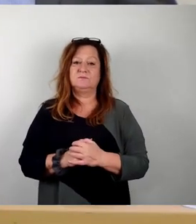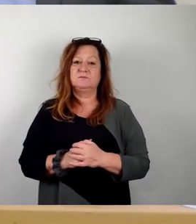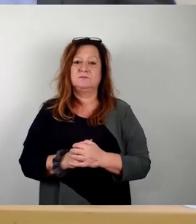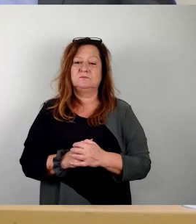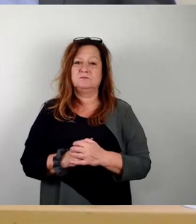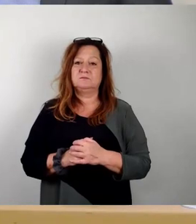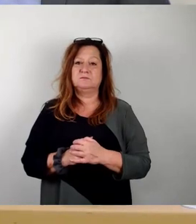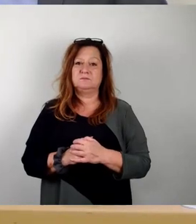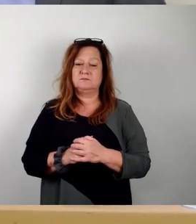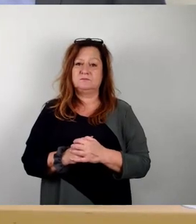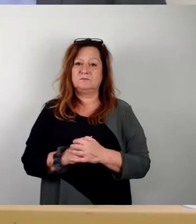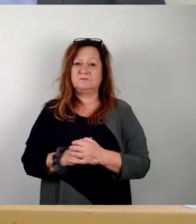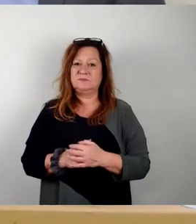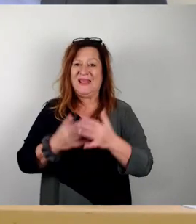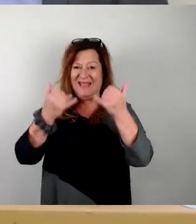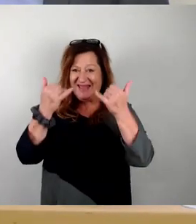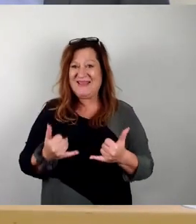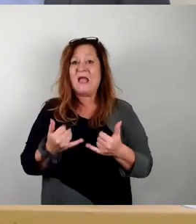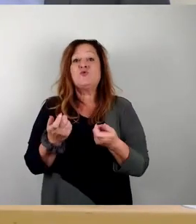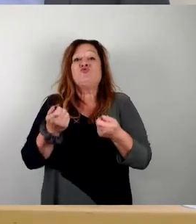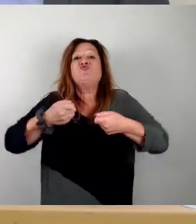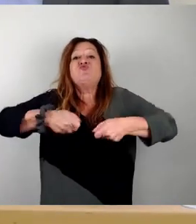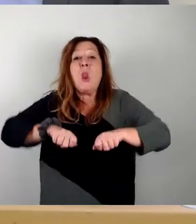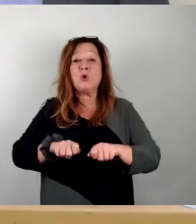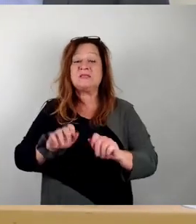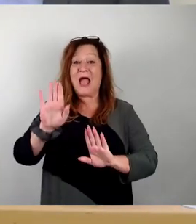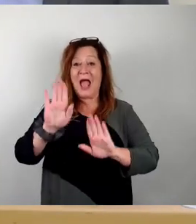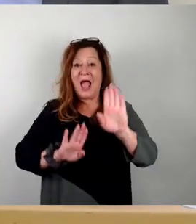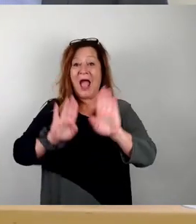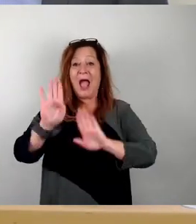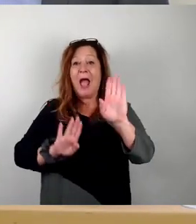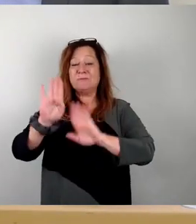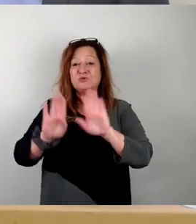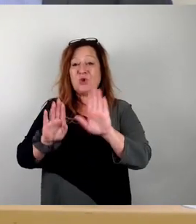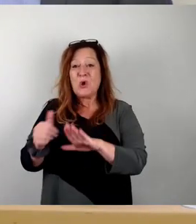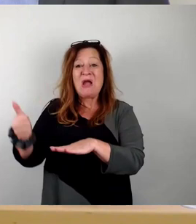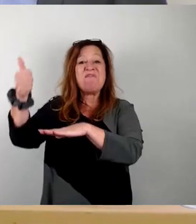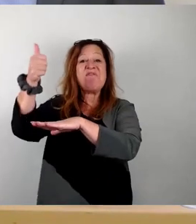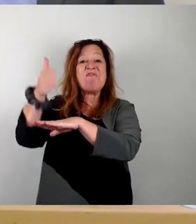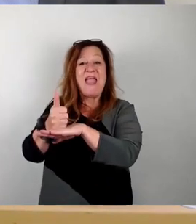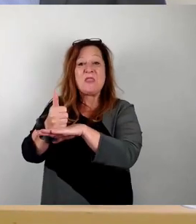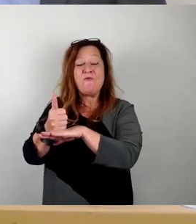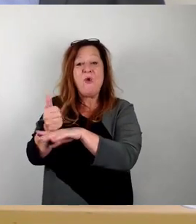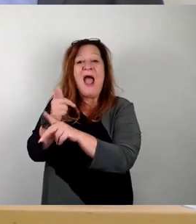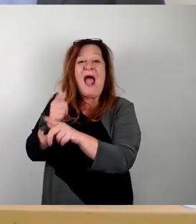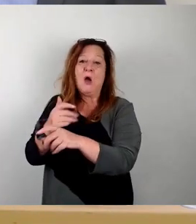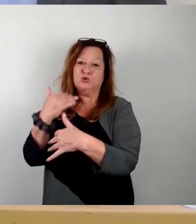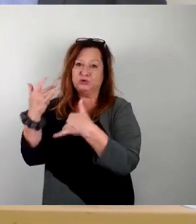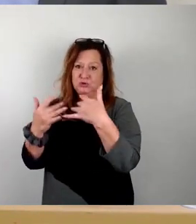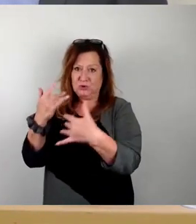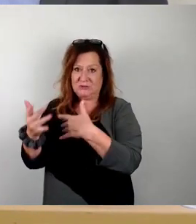kommen wir jetzt zur Schlussabstimmung über den federführenden Ausschussbericht und der ist jetzt durch die